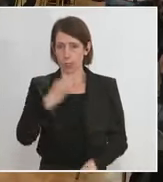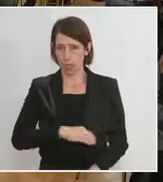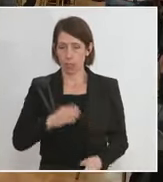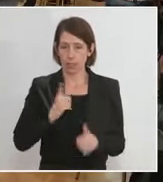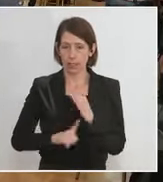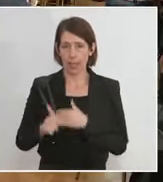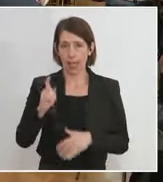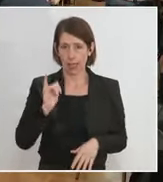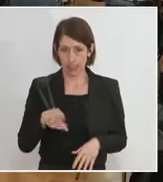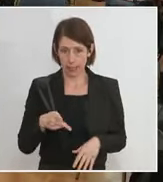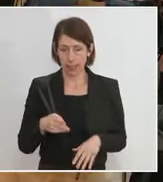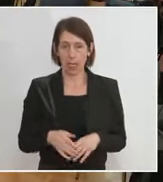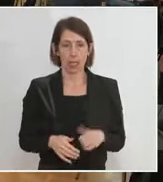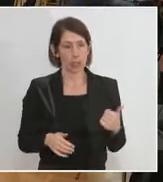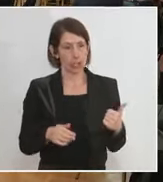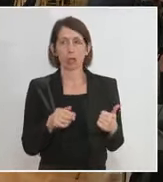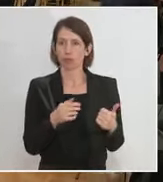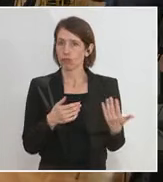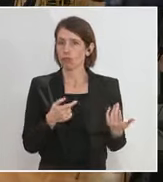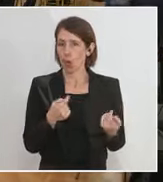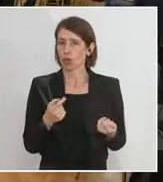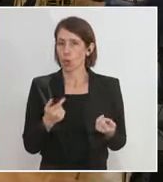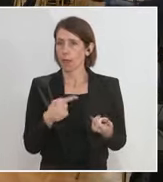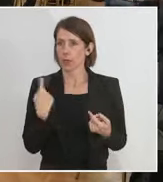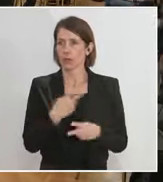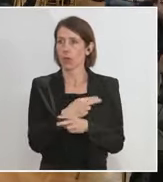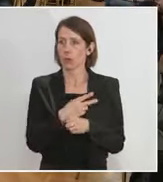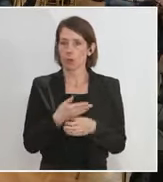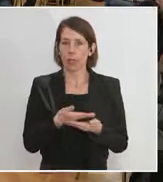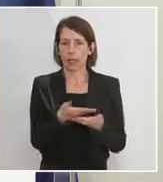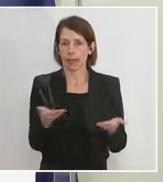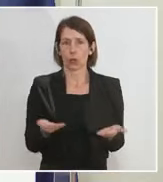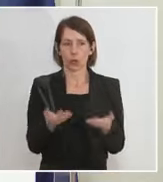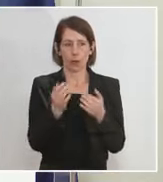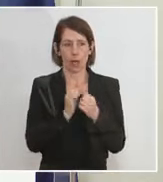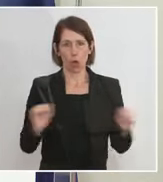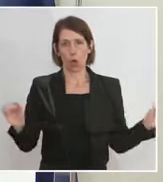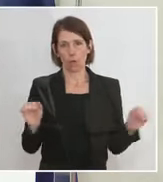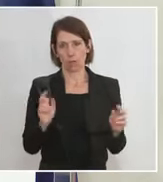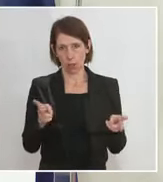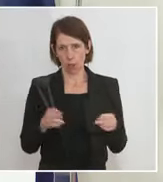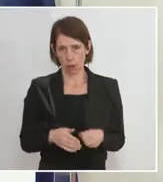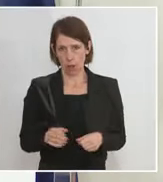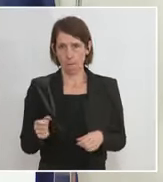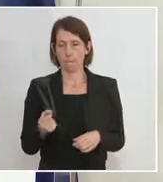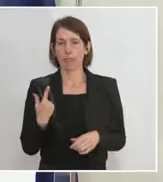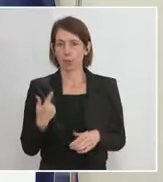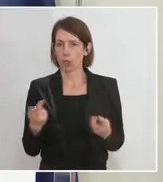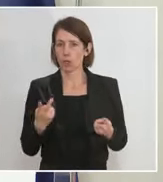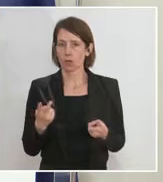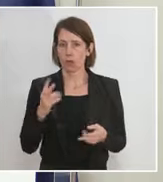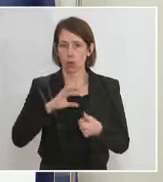wir Österreich in allen Bereichen wieder öffnen können, und das betrifft natürlich bei uns auch ganz stark den Bereich Kultur,